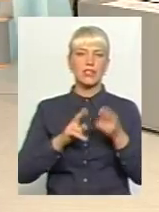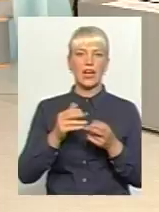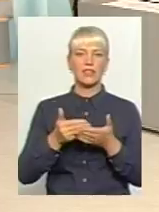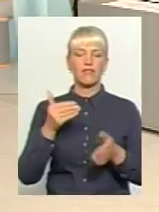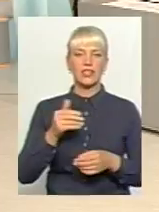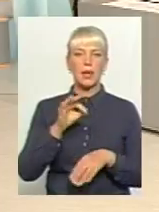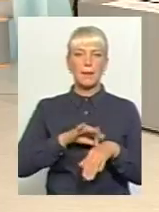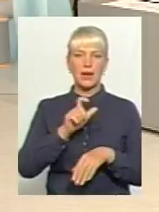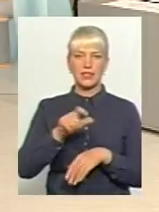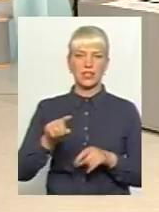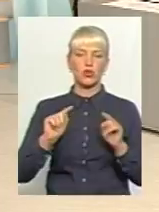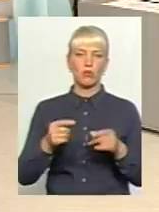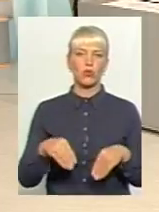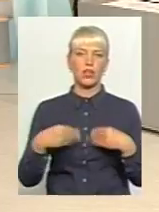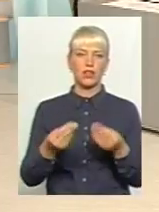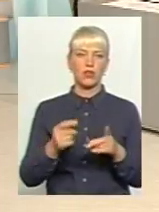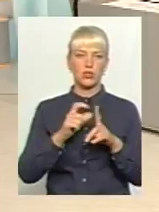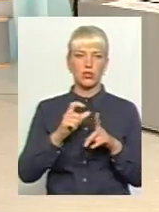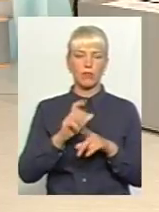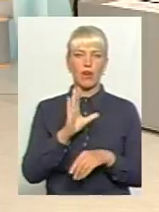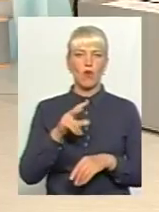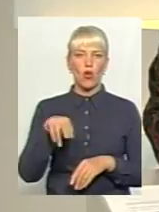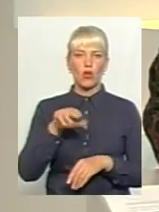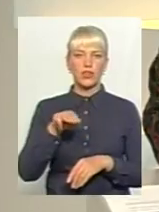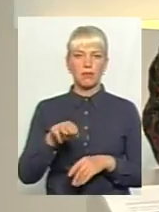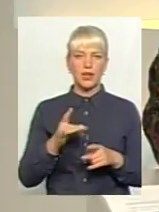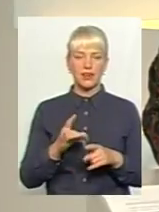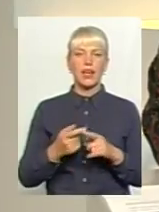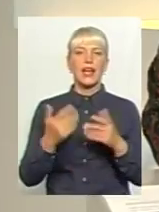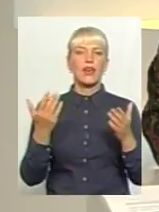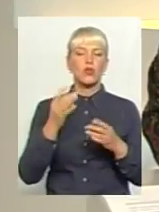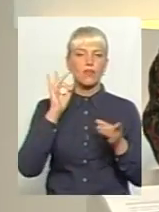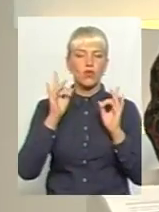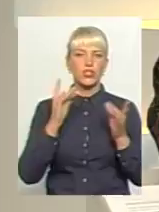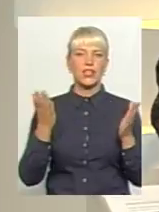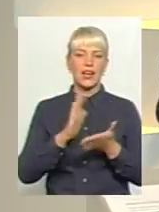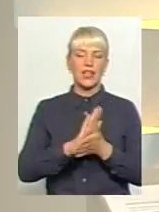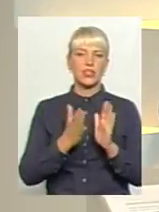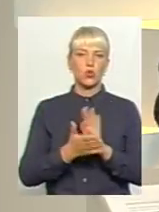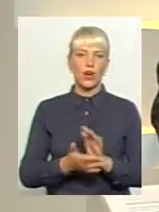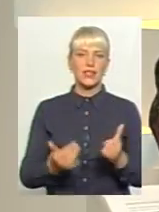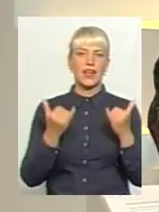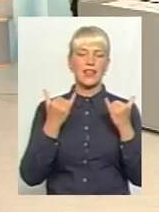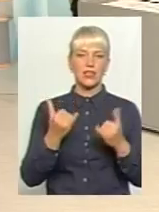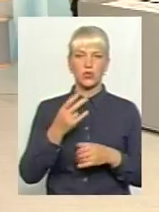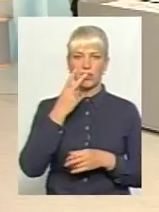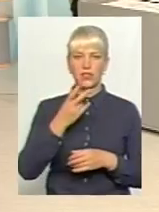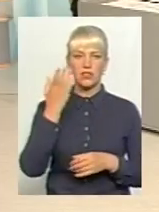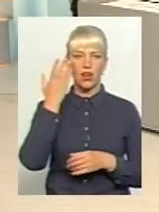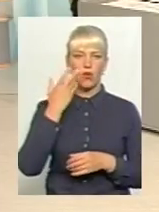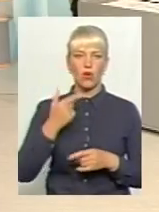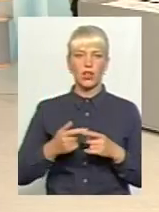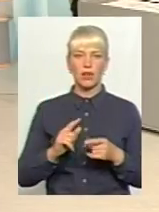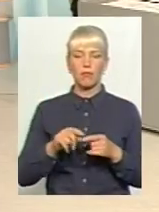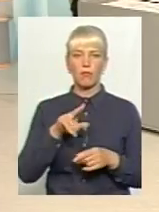пацієнтів. Тому надаю слово вам, пане Володимир. Озвучте, а яка ситуація на сьогодні? Дивіться, коли я на